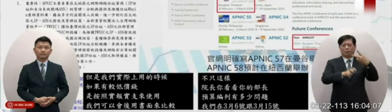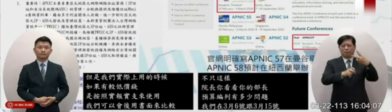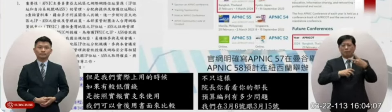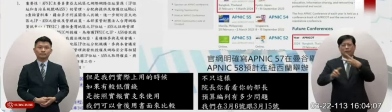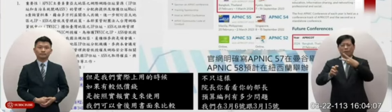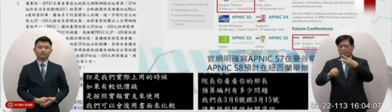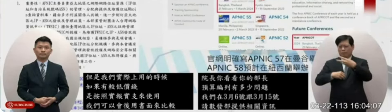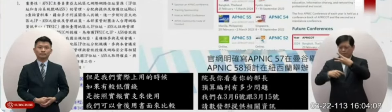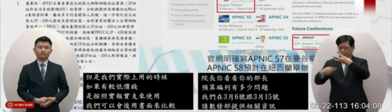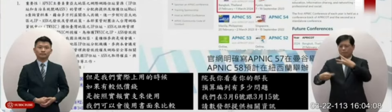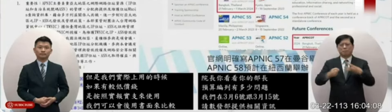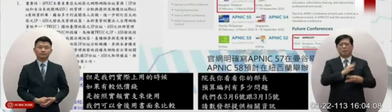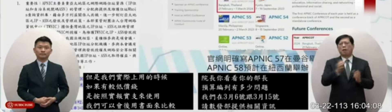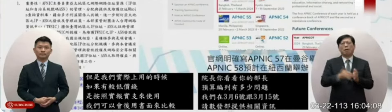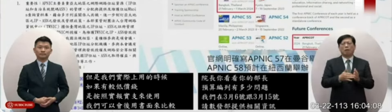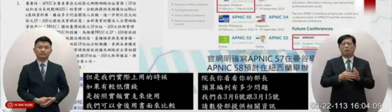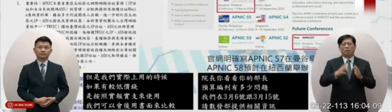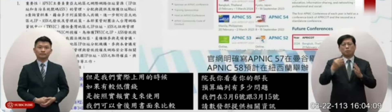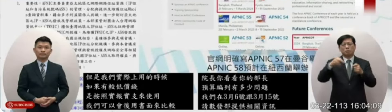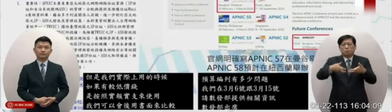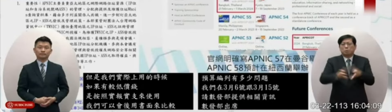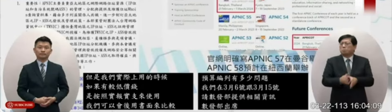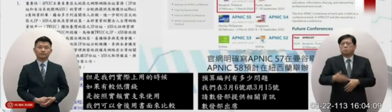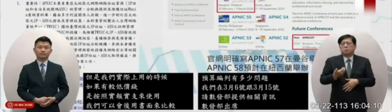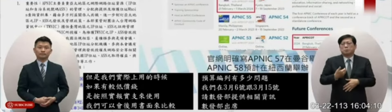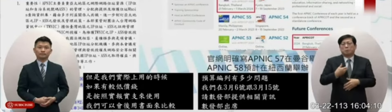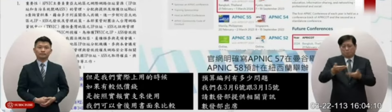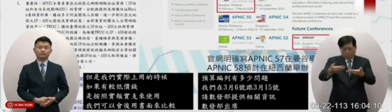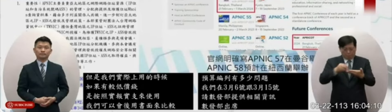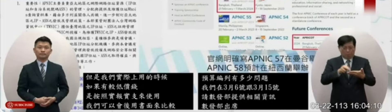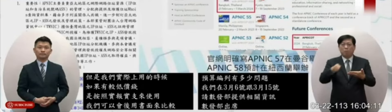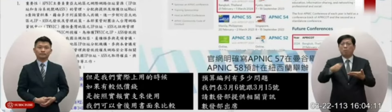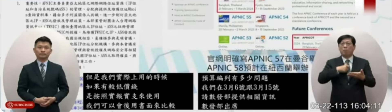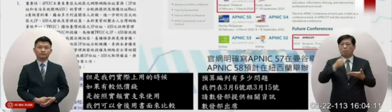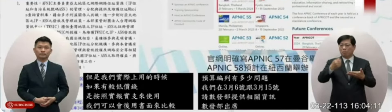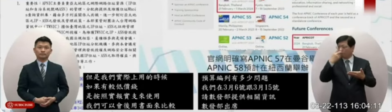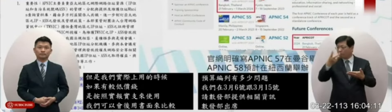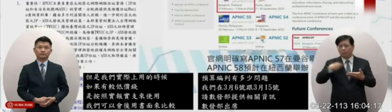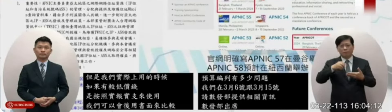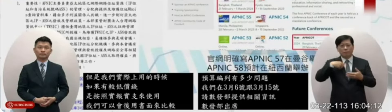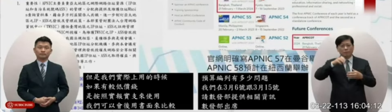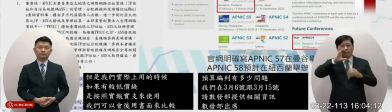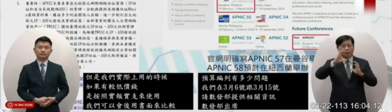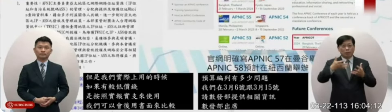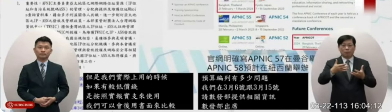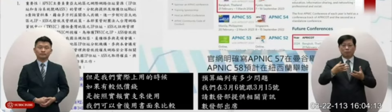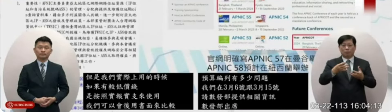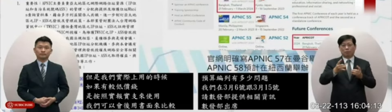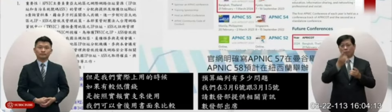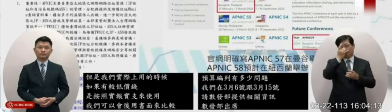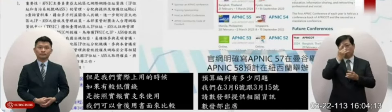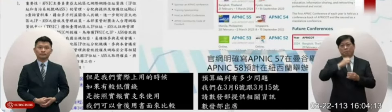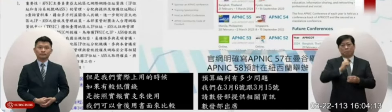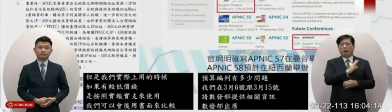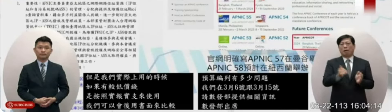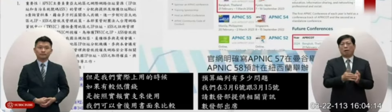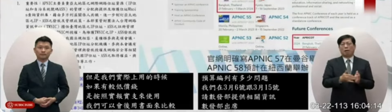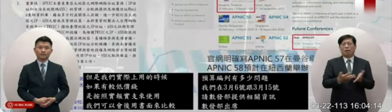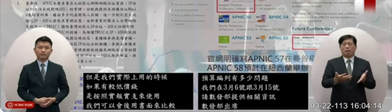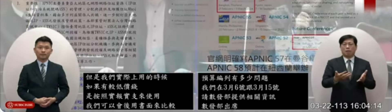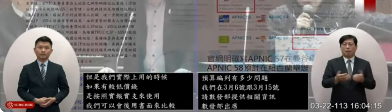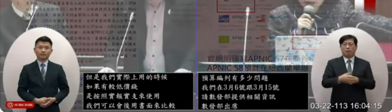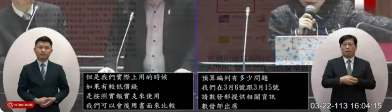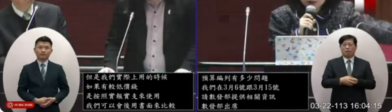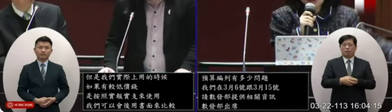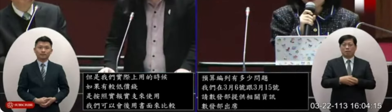到3月1號就辦完了術發部不知道還提供給我們資料說你們要去泰國結果根本已經辦完了根本